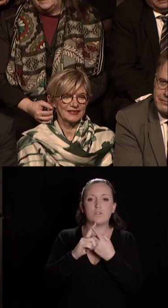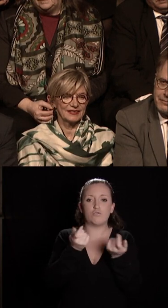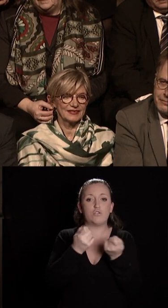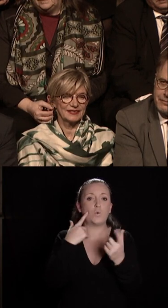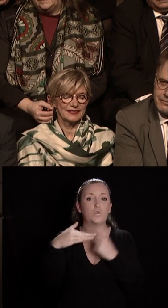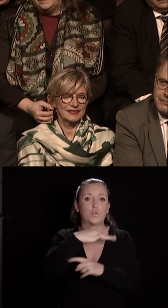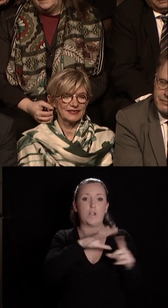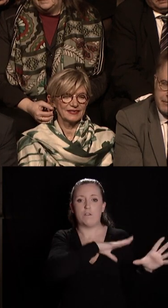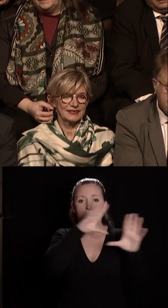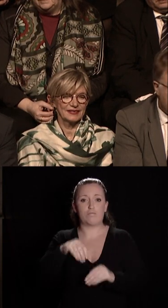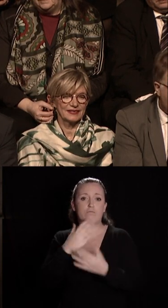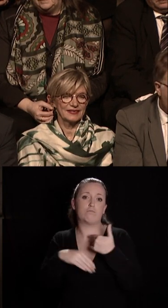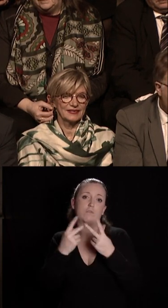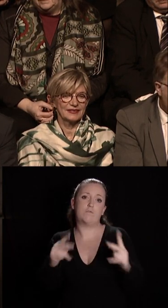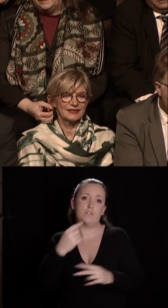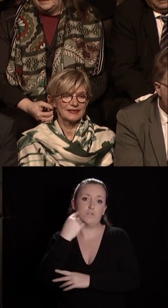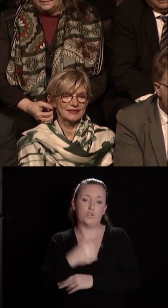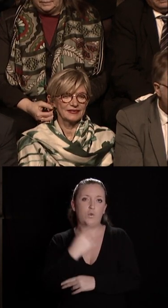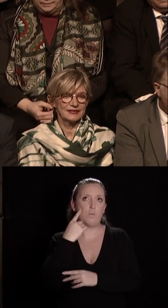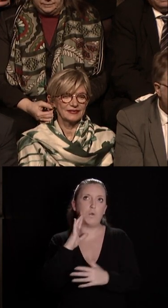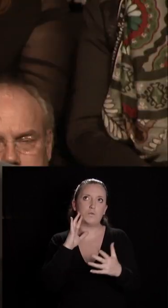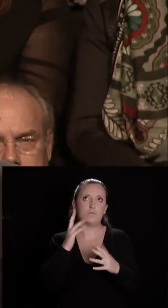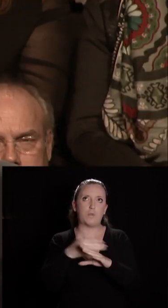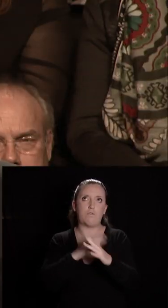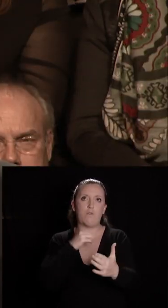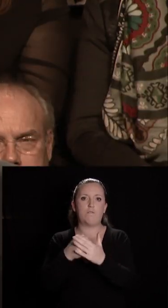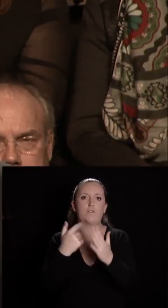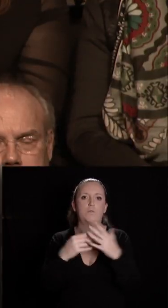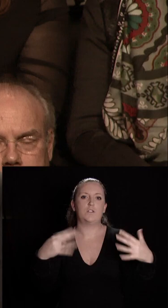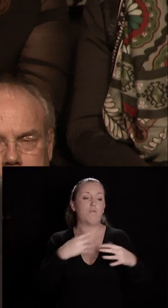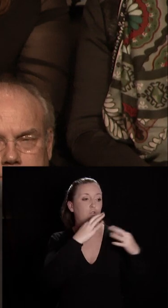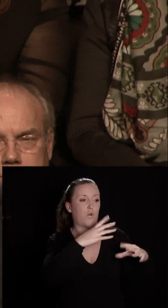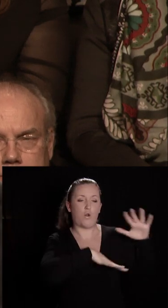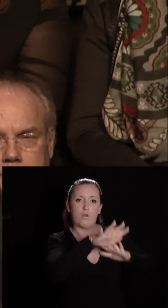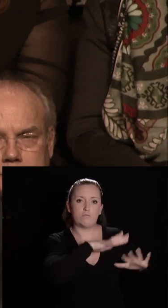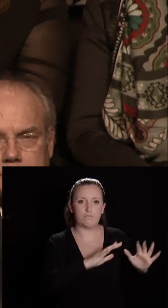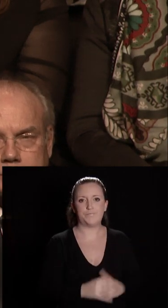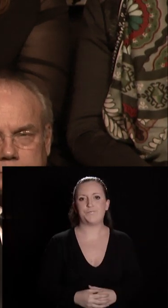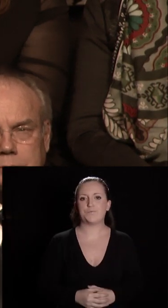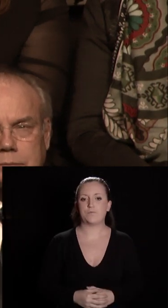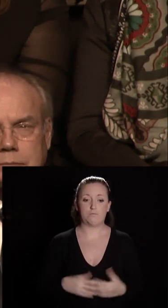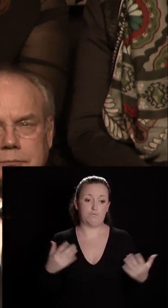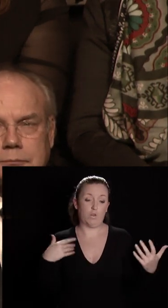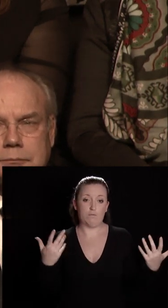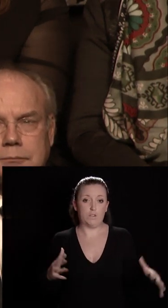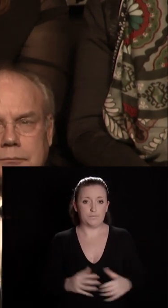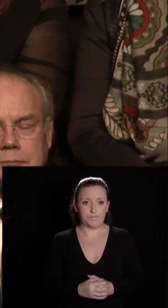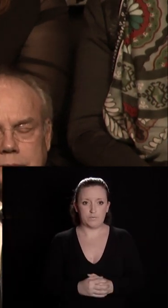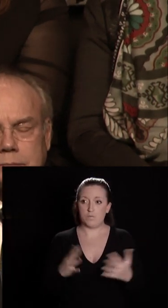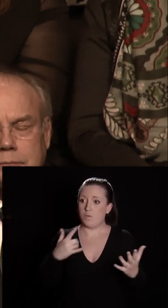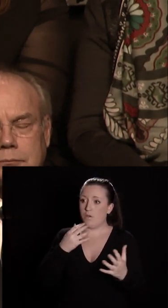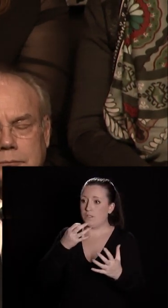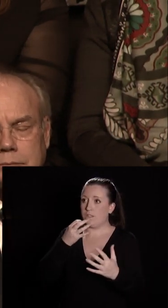2019, le temps que tout cela se mette en place. Voilà, c'est fait. Mais je voudrais dire aux représentants, je l'ai dit,